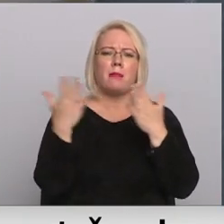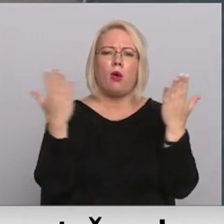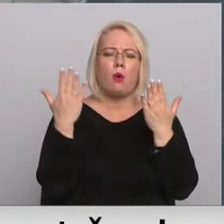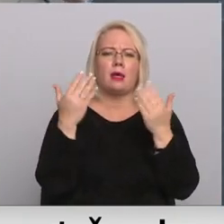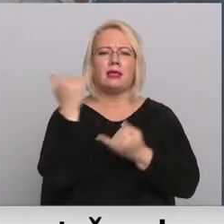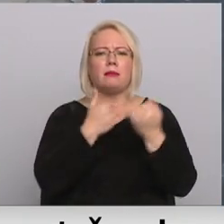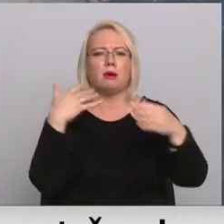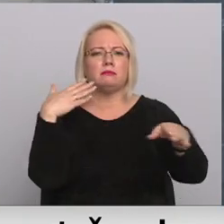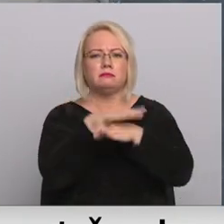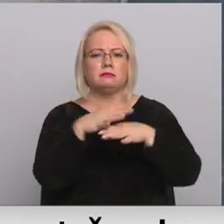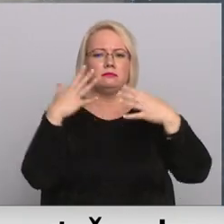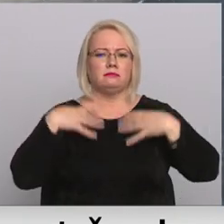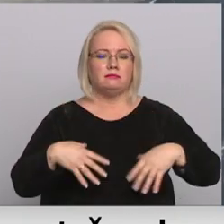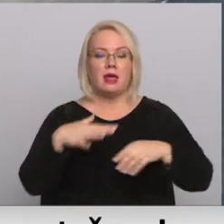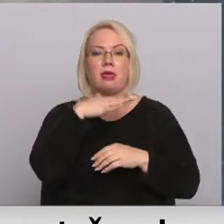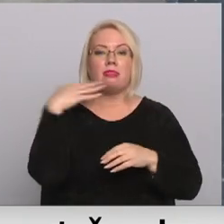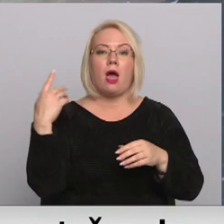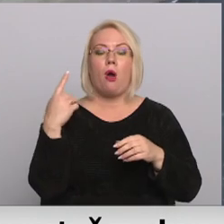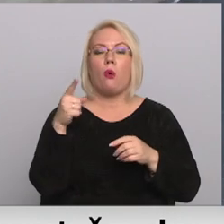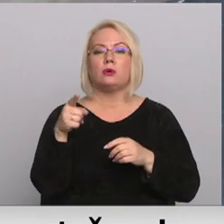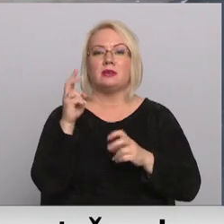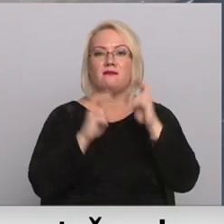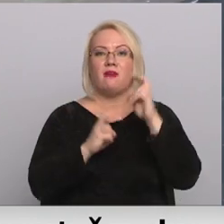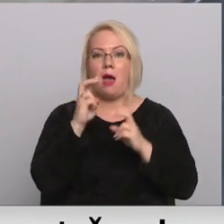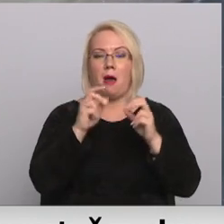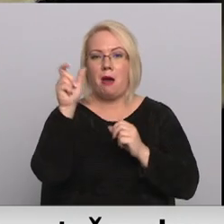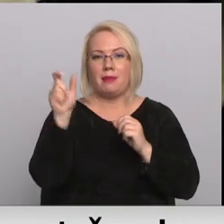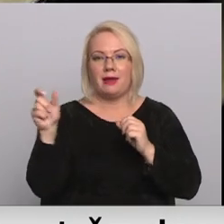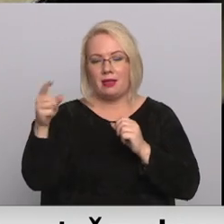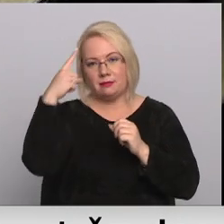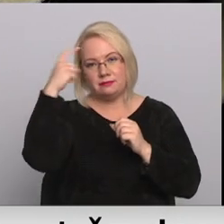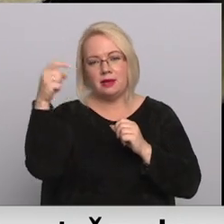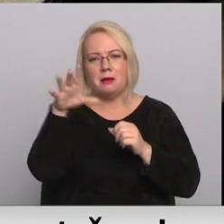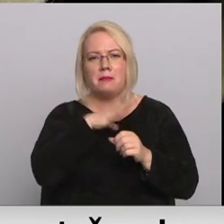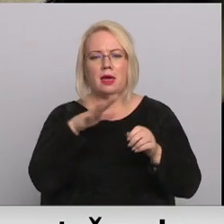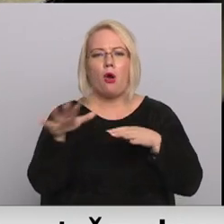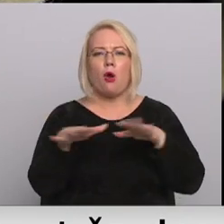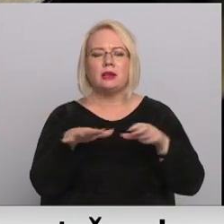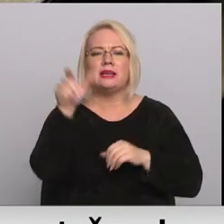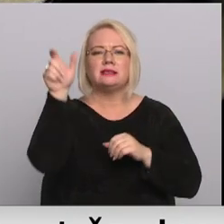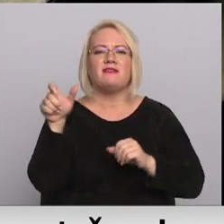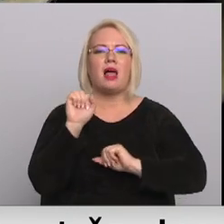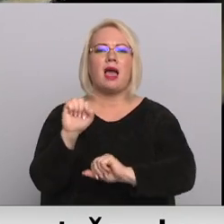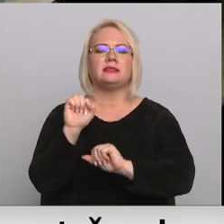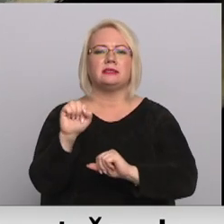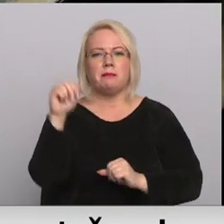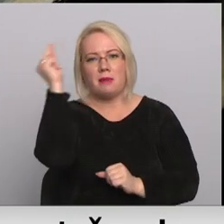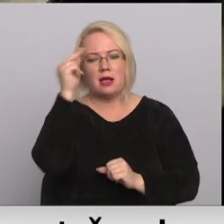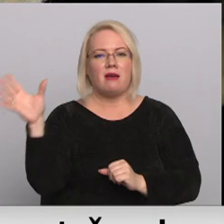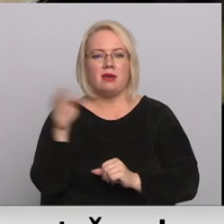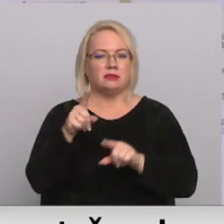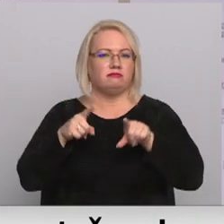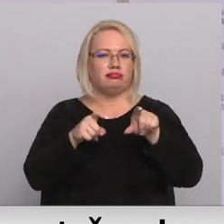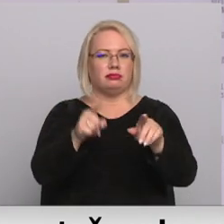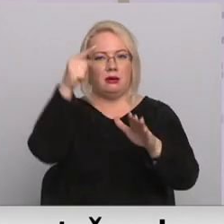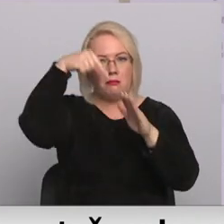uzbrukuma gadījumā. Daudzi bijušie metalurgi joprojām atceras rupnīcā rīkotās civilās aizsardzības mācības, kad visi skrējuši uz